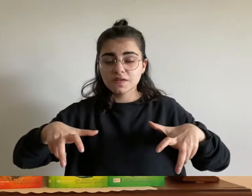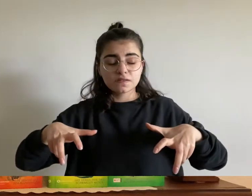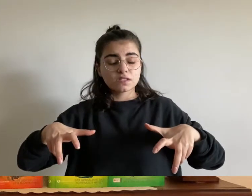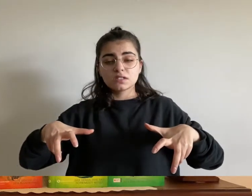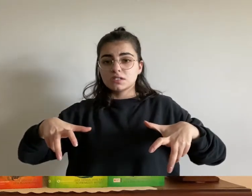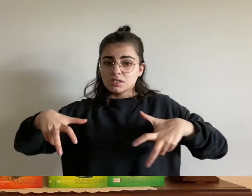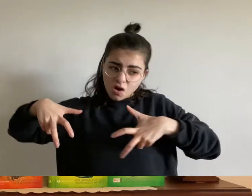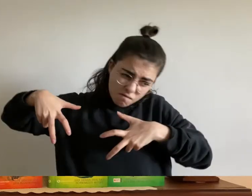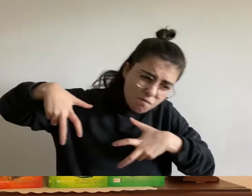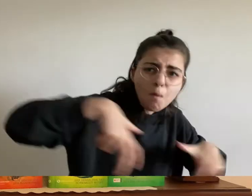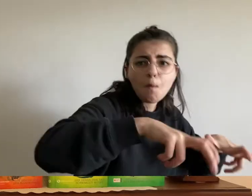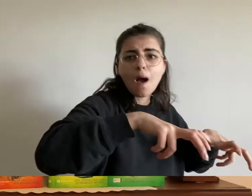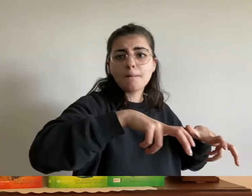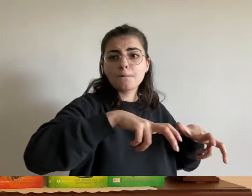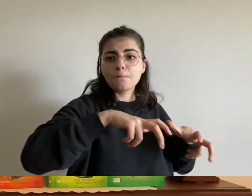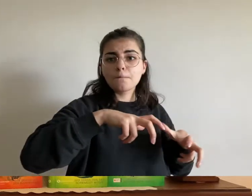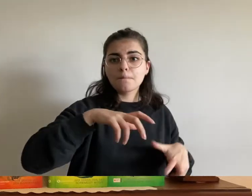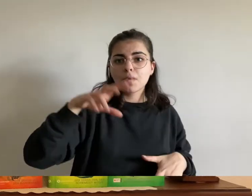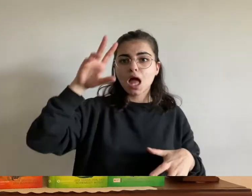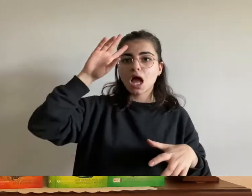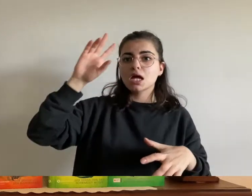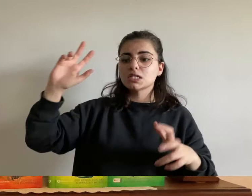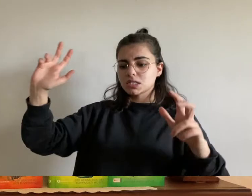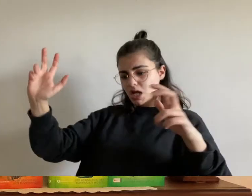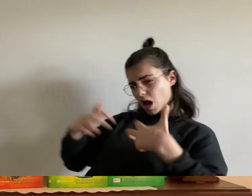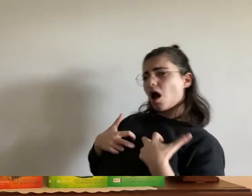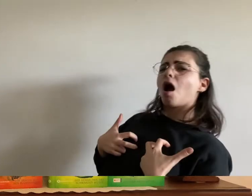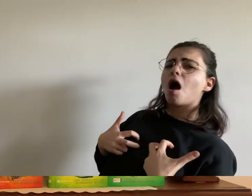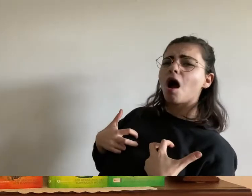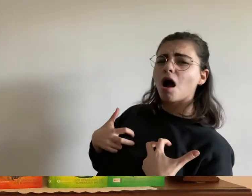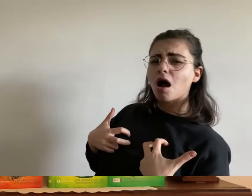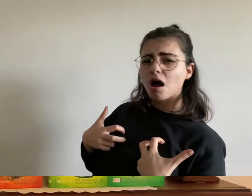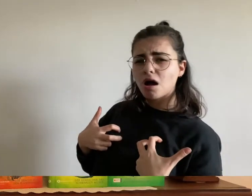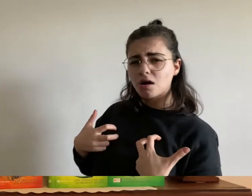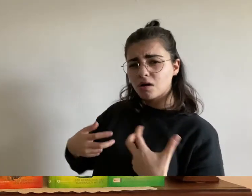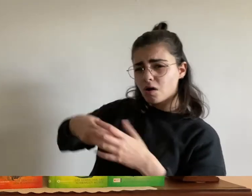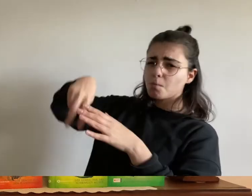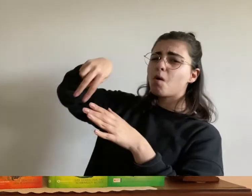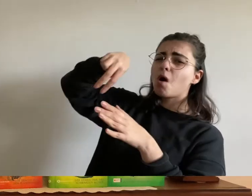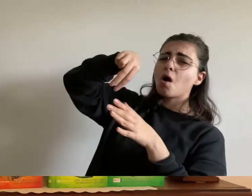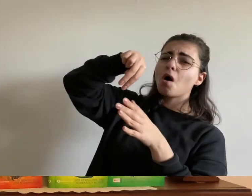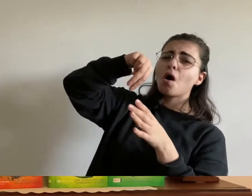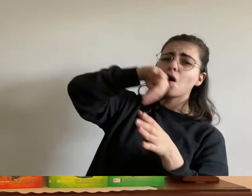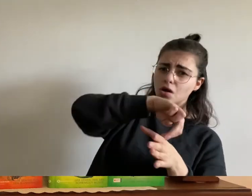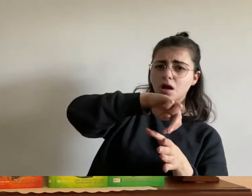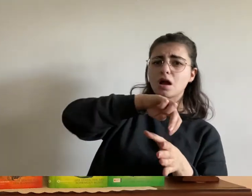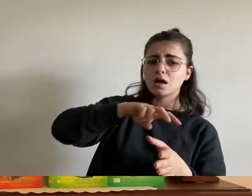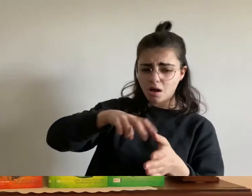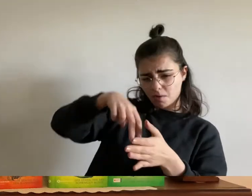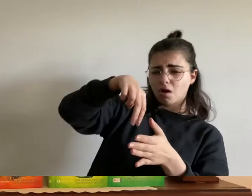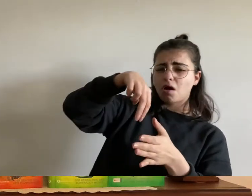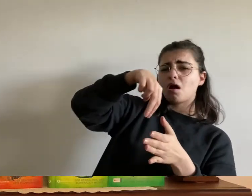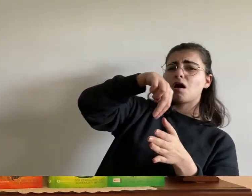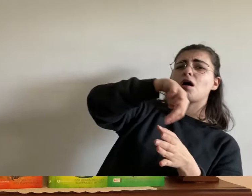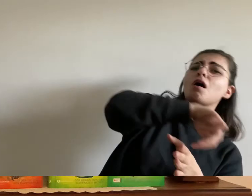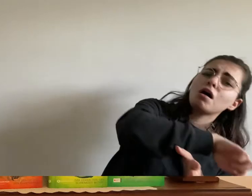er spürte wie ihn die adler krallen gegen die brust trafen und er das gleichgewicht verlor mit einem